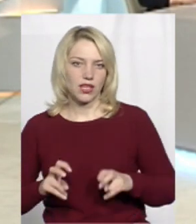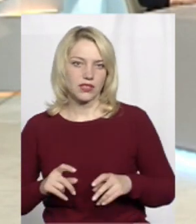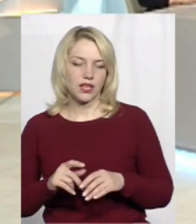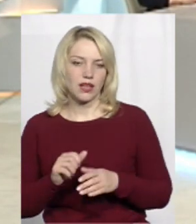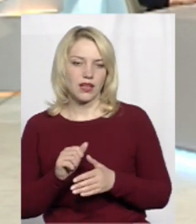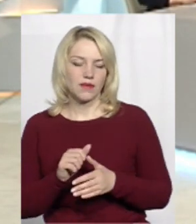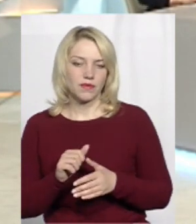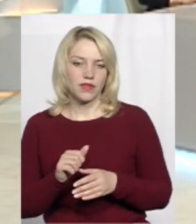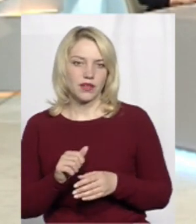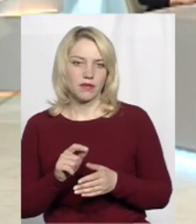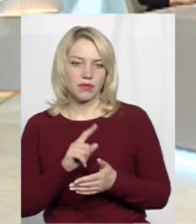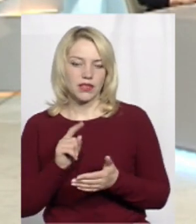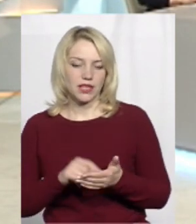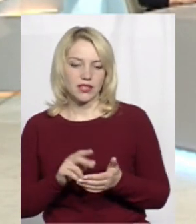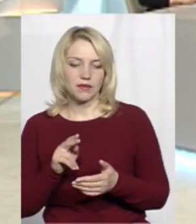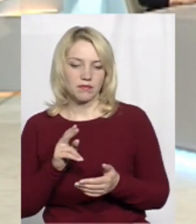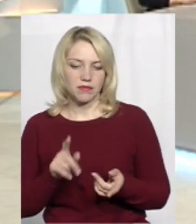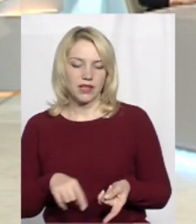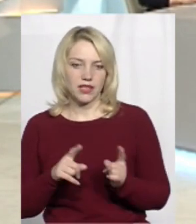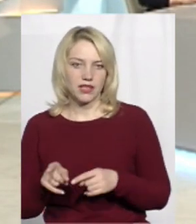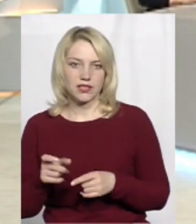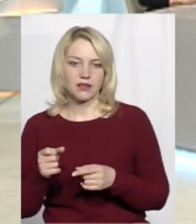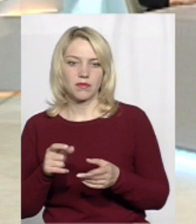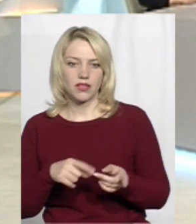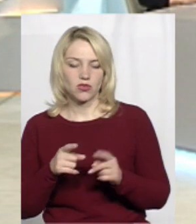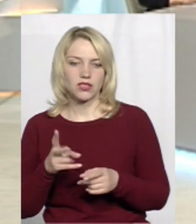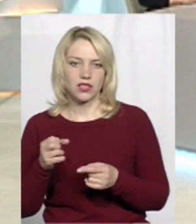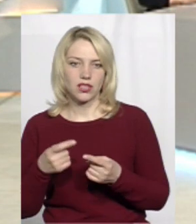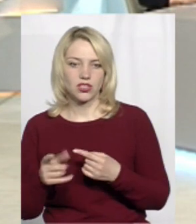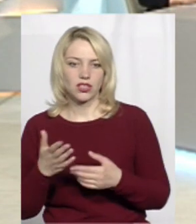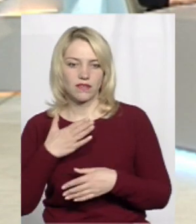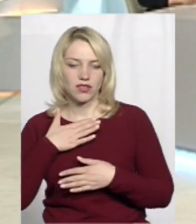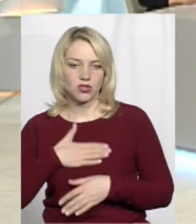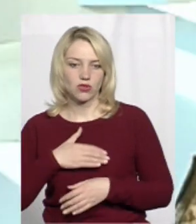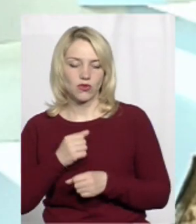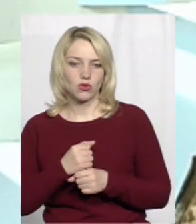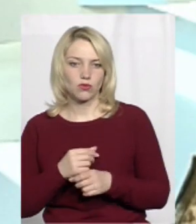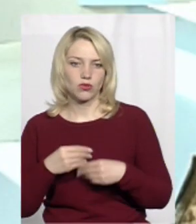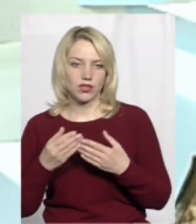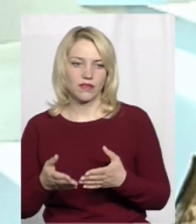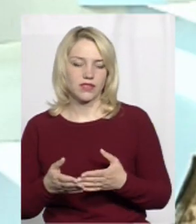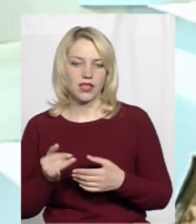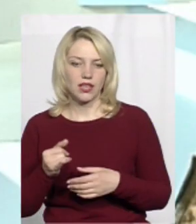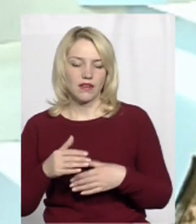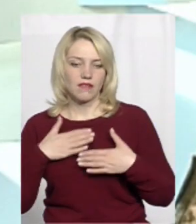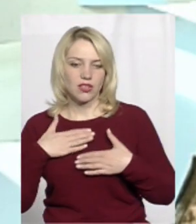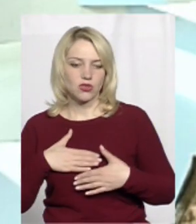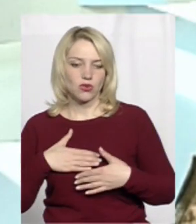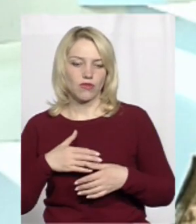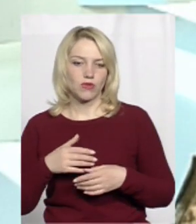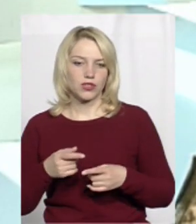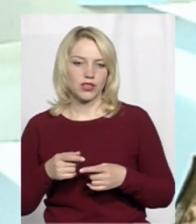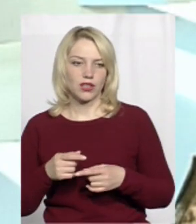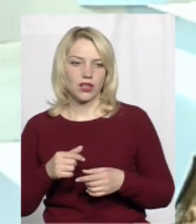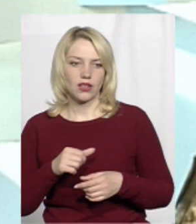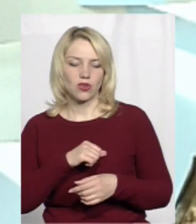переніс, переноситься на інше, яке влаштовує роботодавця і влаштовує добровольця-резервіста період. Тут